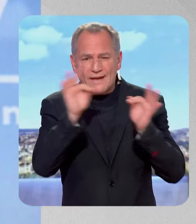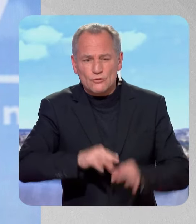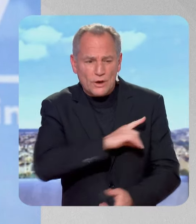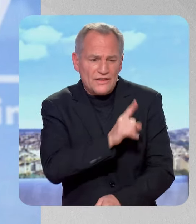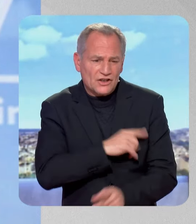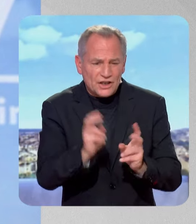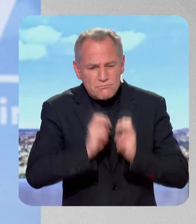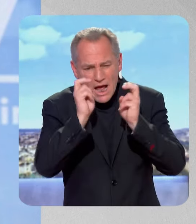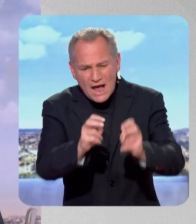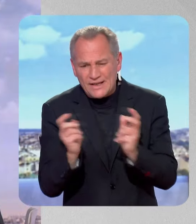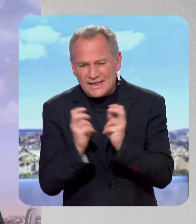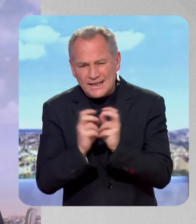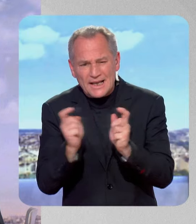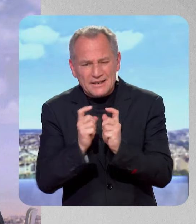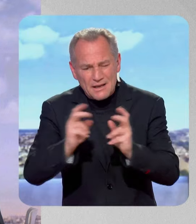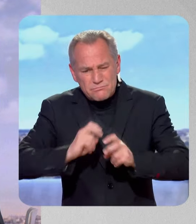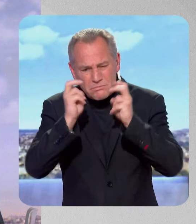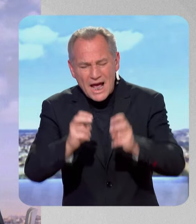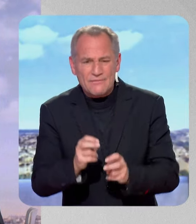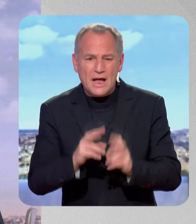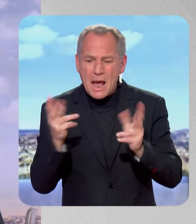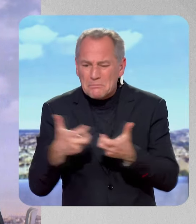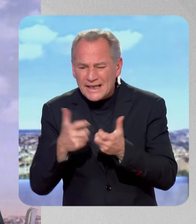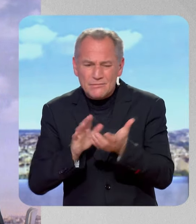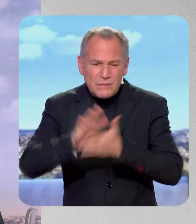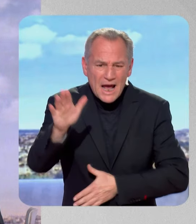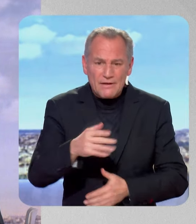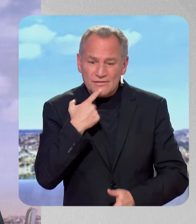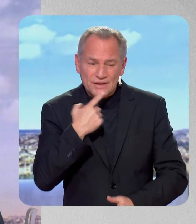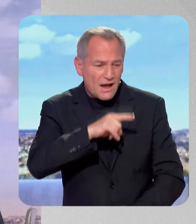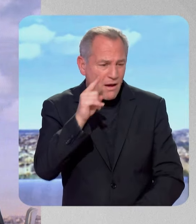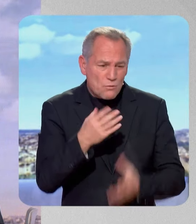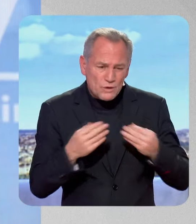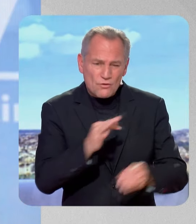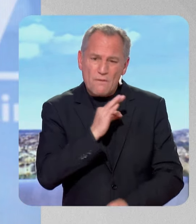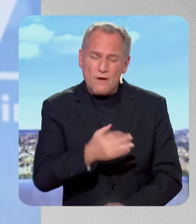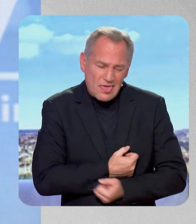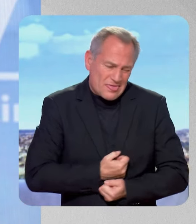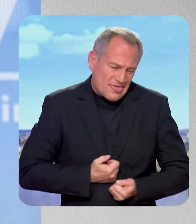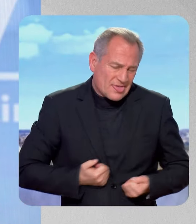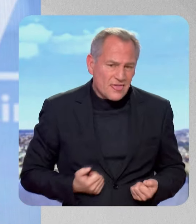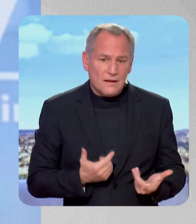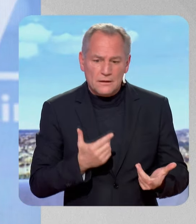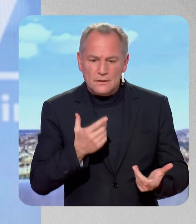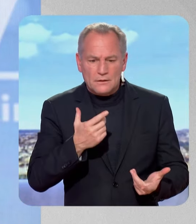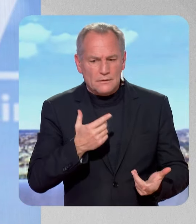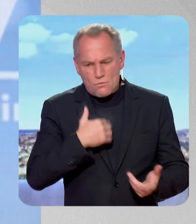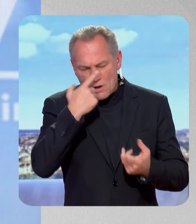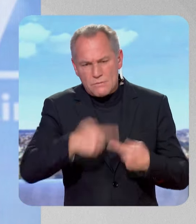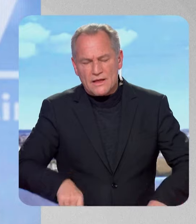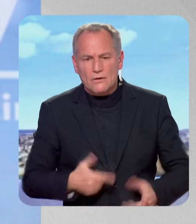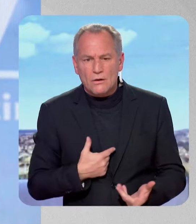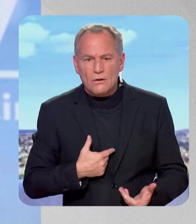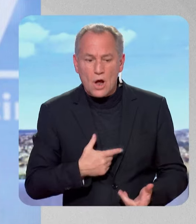'électricité ont augmenté, que l'inflation a été bien présente. Donc, on propose tout autre chose, on est prêt, on a jusqu'au 31 décembre pour le faire. Et je finis mon raisonnement